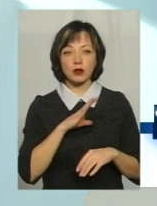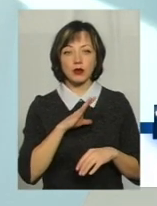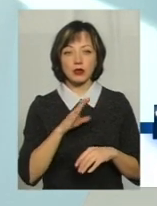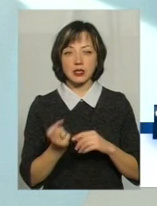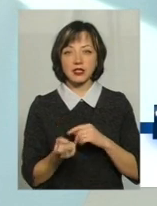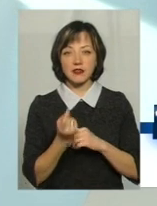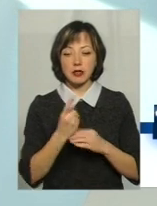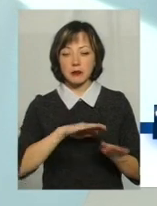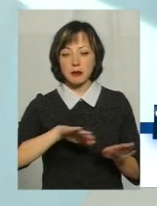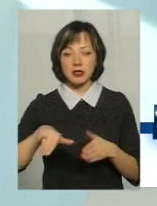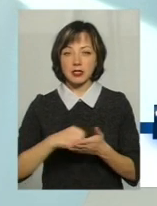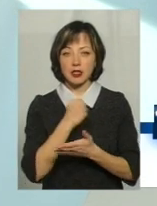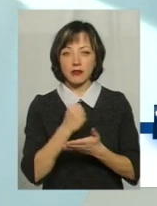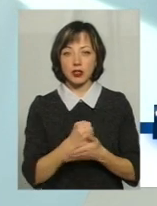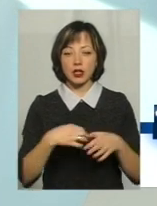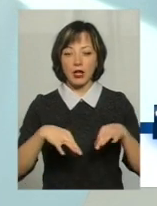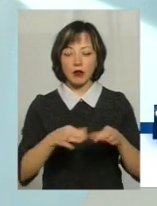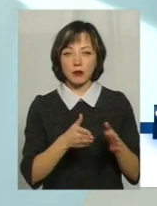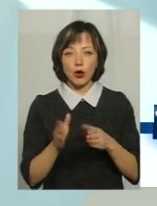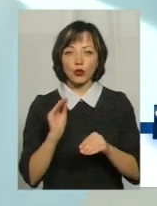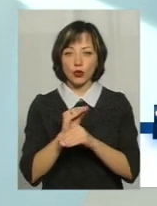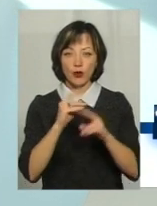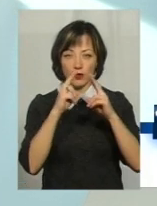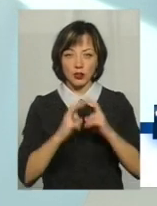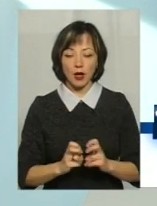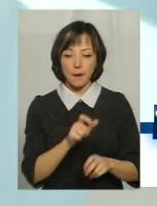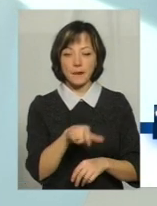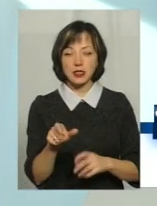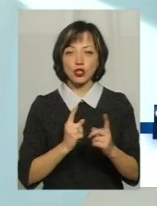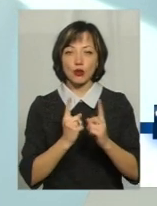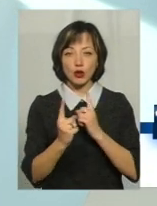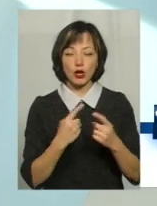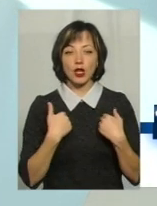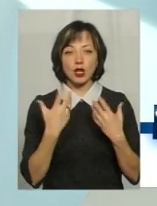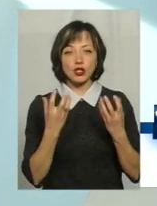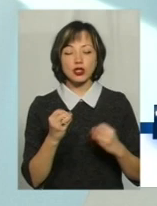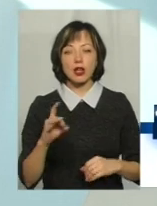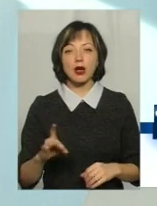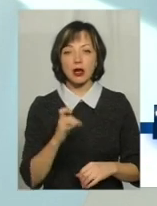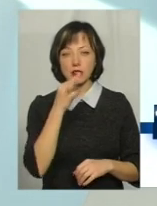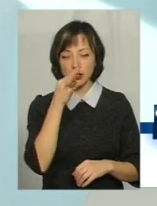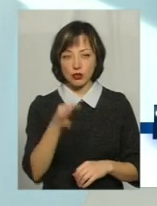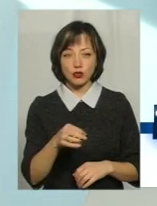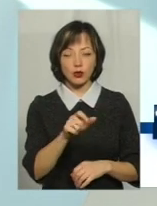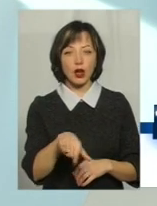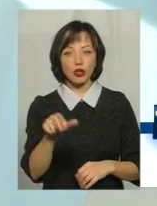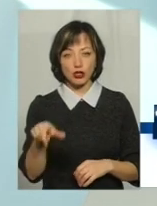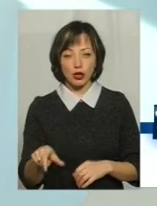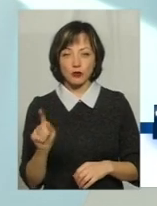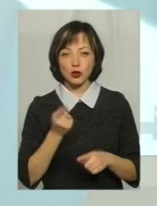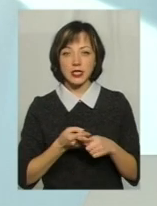'явилися після затвердження транспортної мережі, будемо додатково вивчати пасажиропоток. Тобто, я ще раз скажу глядачам, що